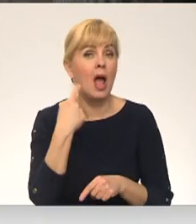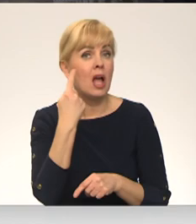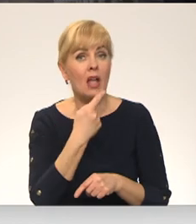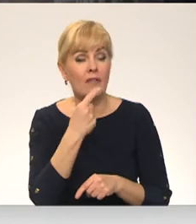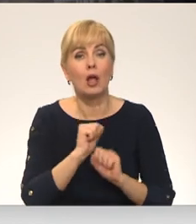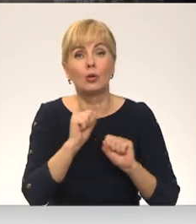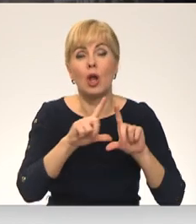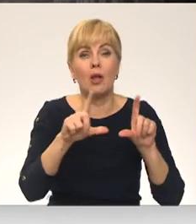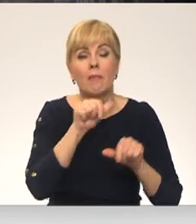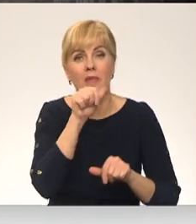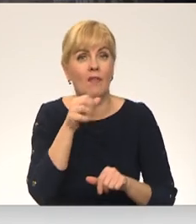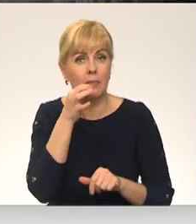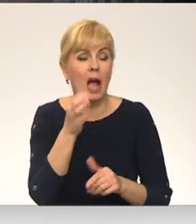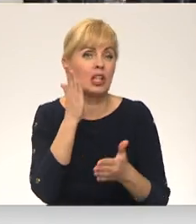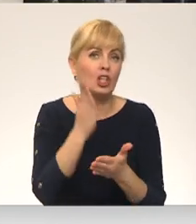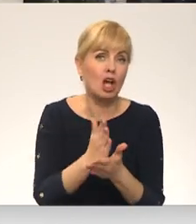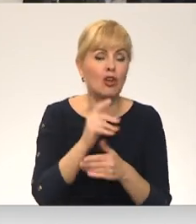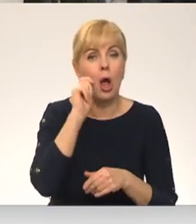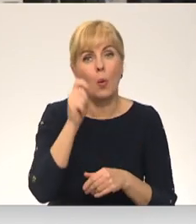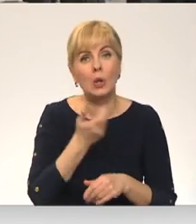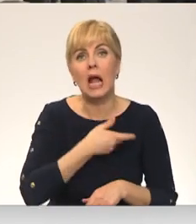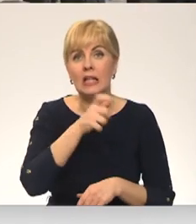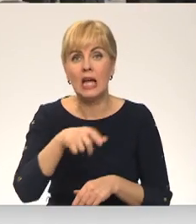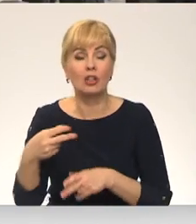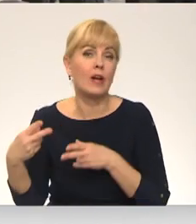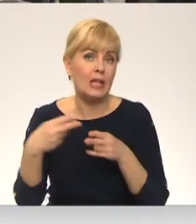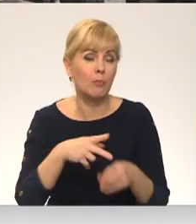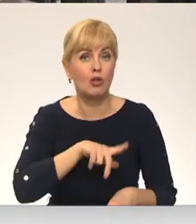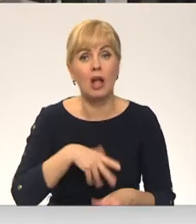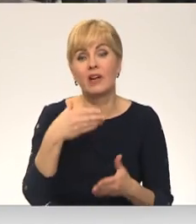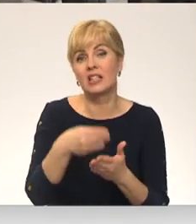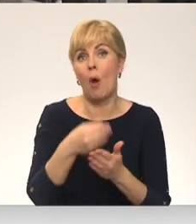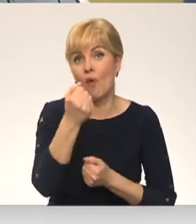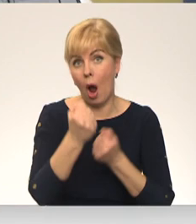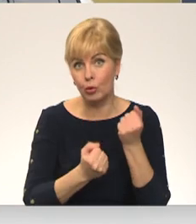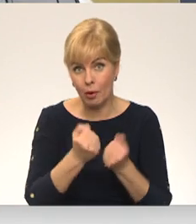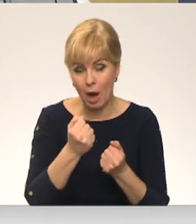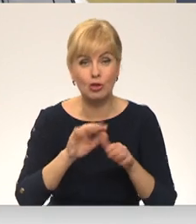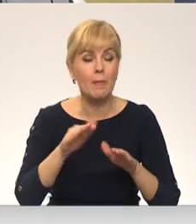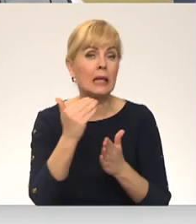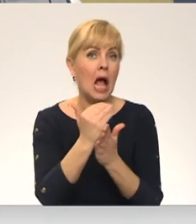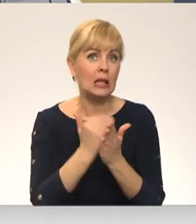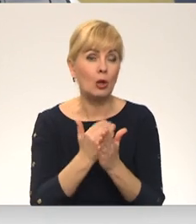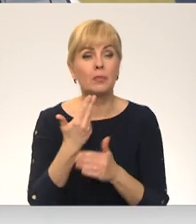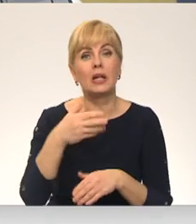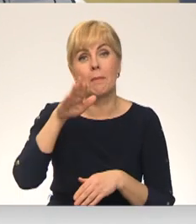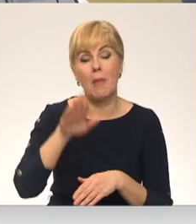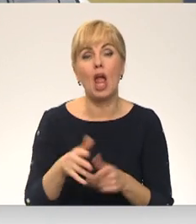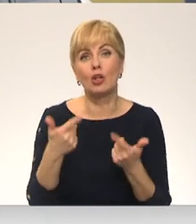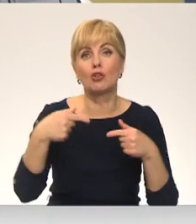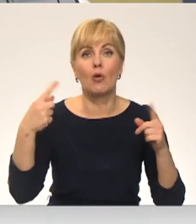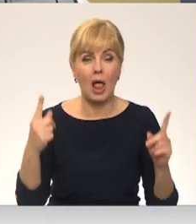Ties tāda nespēja pateikt, cik tieši Ukrainas iedzīvotāji iebraukuši Latvijā ar savu transporta līdzekli. Taču likums, triju mēnešu laikā